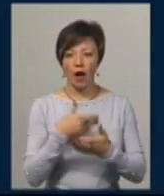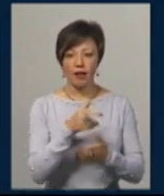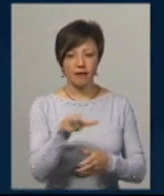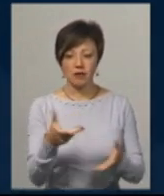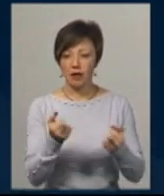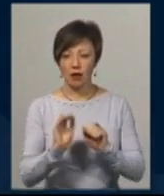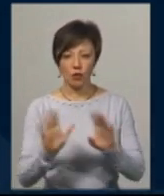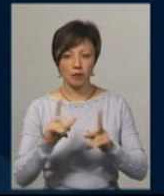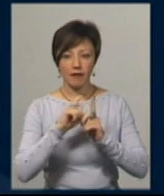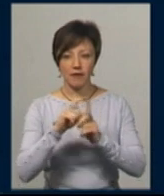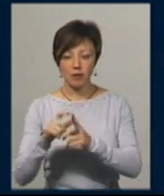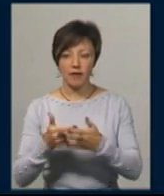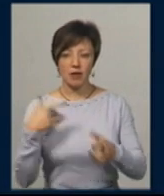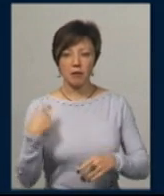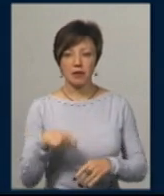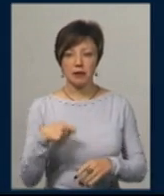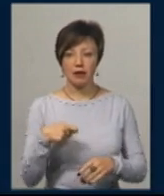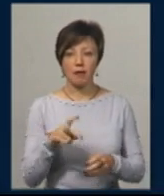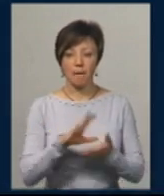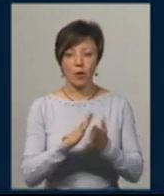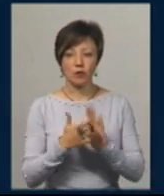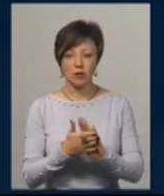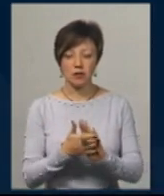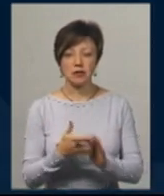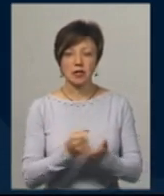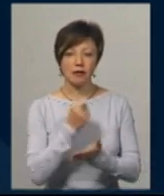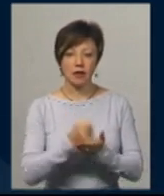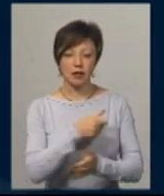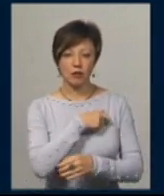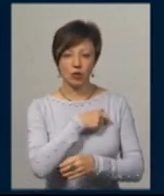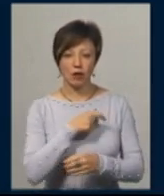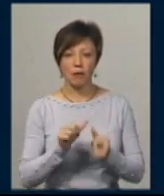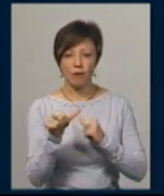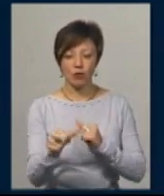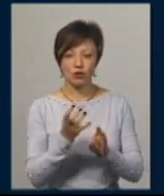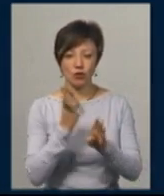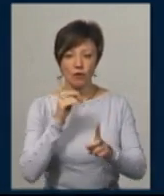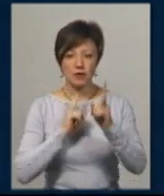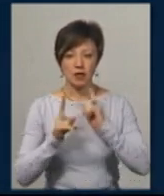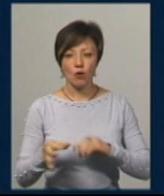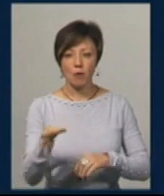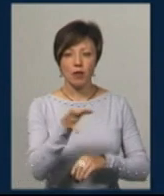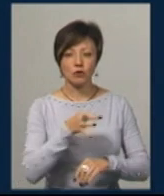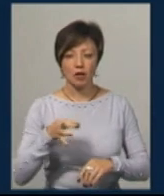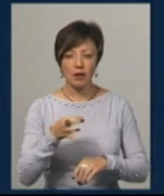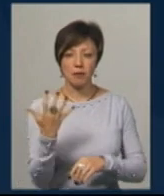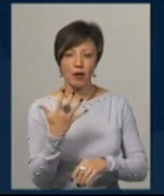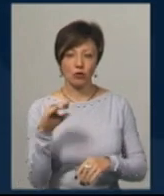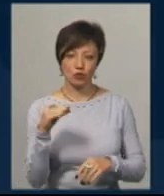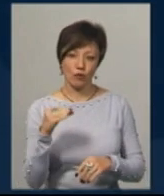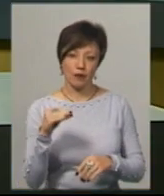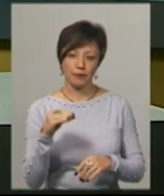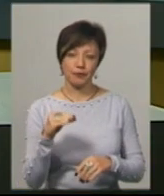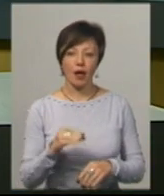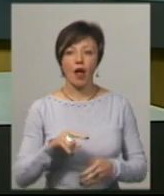не отримали відповідь від президента на позиції, які затвердили депутати на позачерговій сесії Хмельницької обласної ради 5 жовтня.